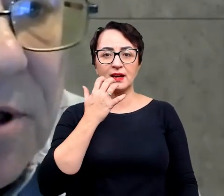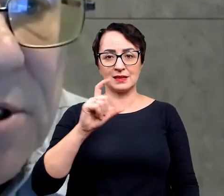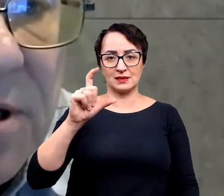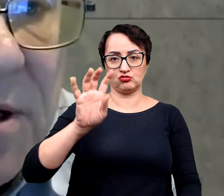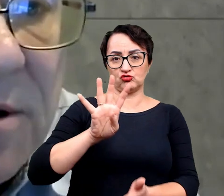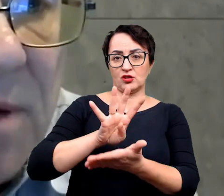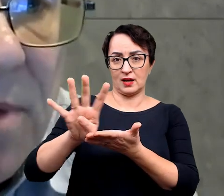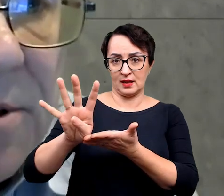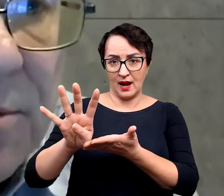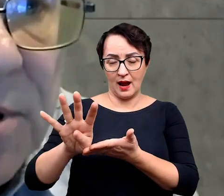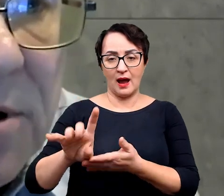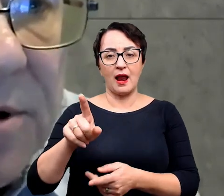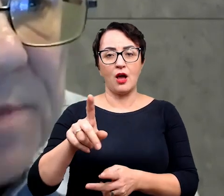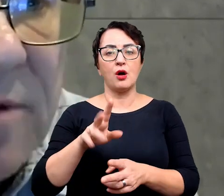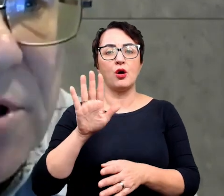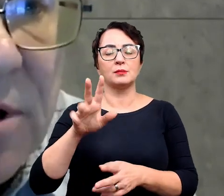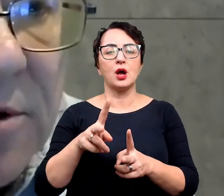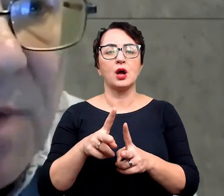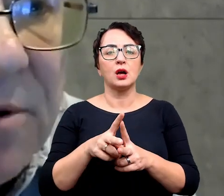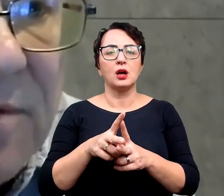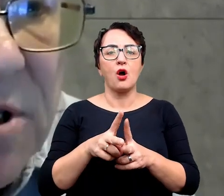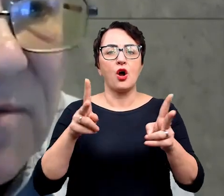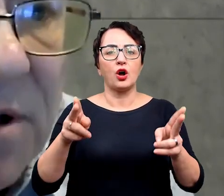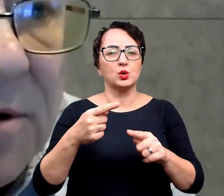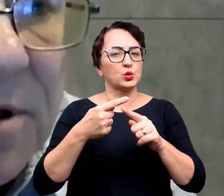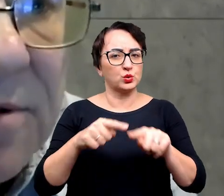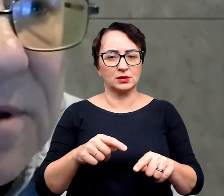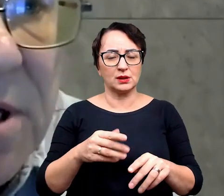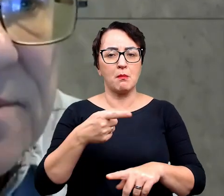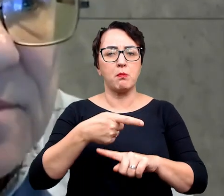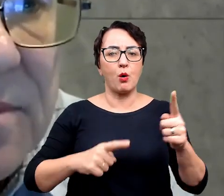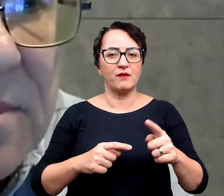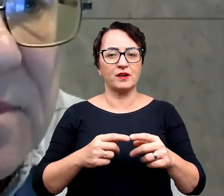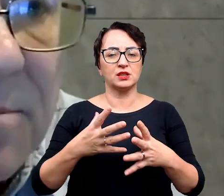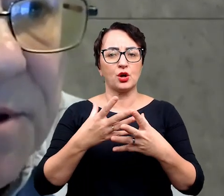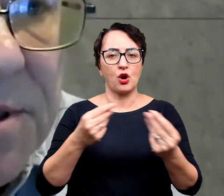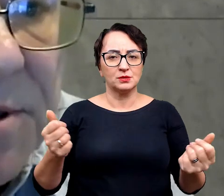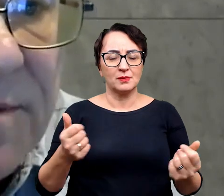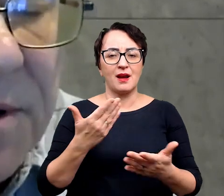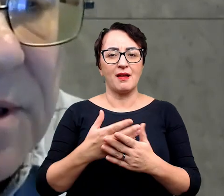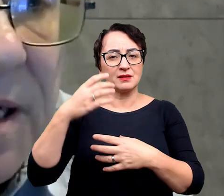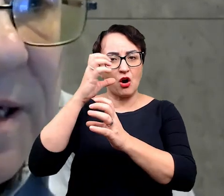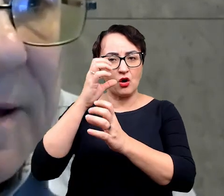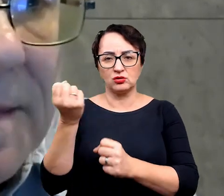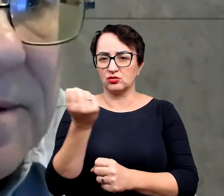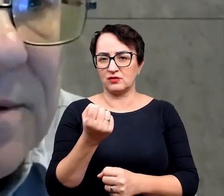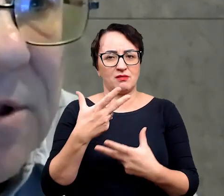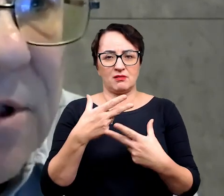C14, ale on ma bardzo krótki okres połowicznego rozpadu i właściwie w geologii jest kompletnie stosowany.